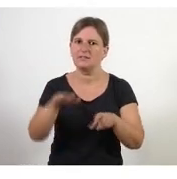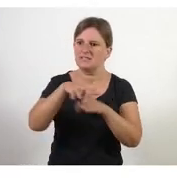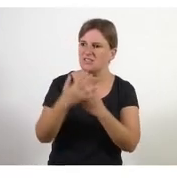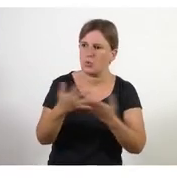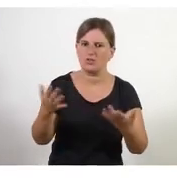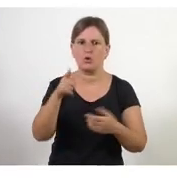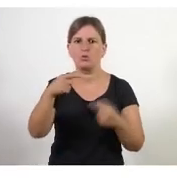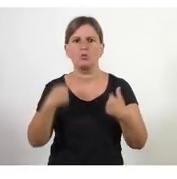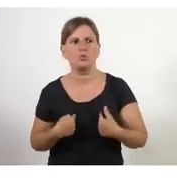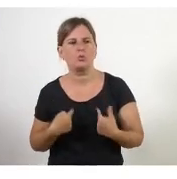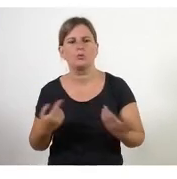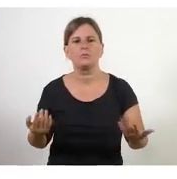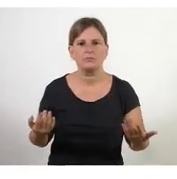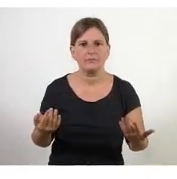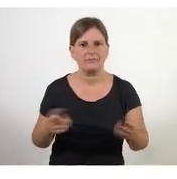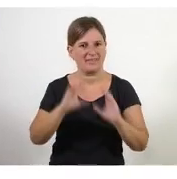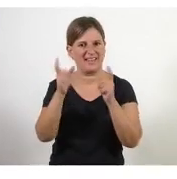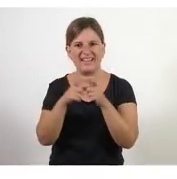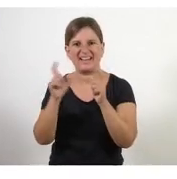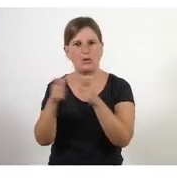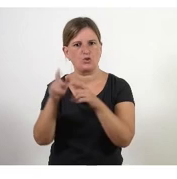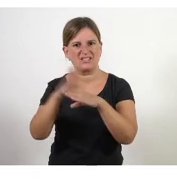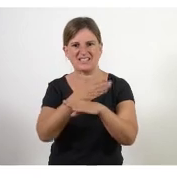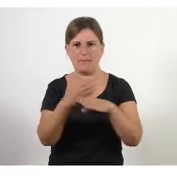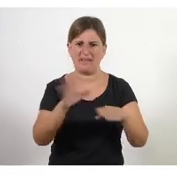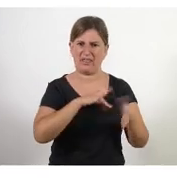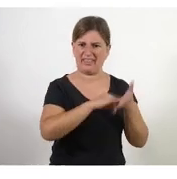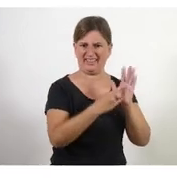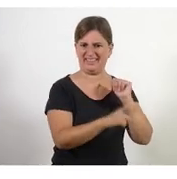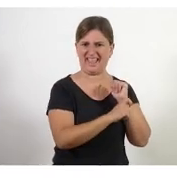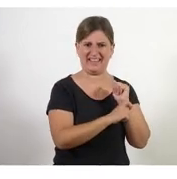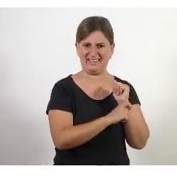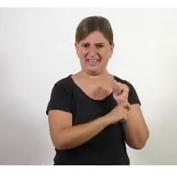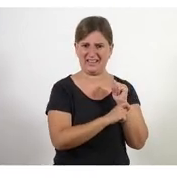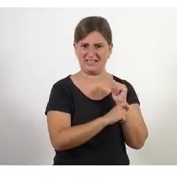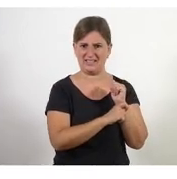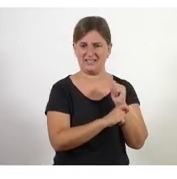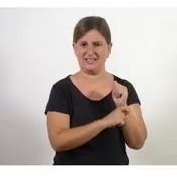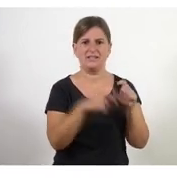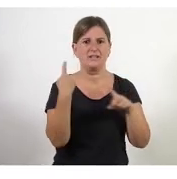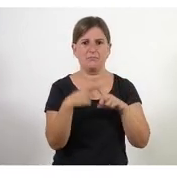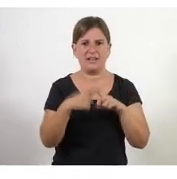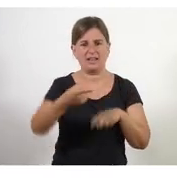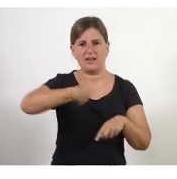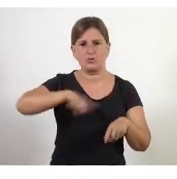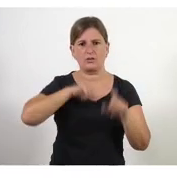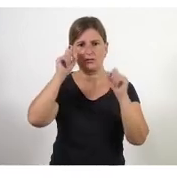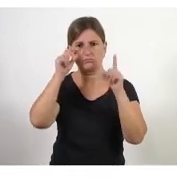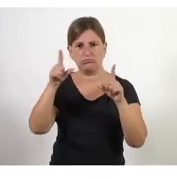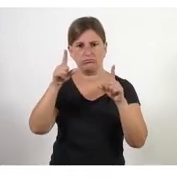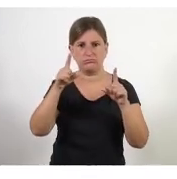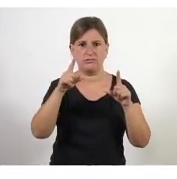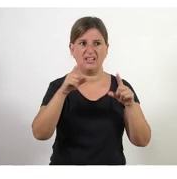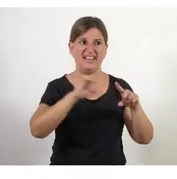com t'has sens són reunions separades de les tàctiques perquè el que hem vist nosaltres és que les reunions d'abans